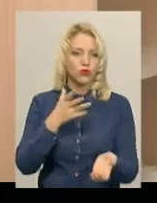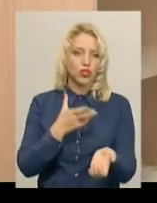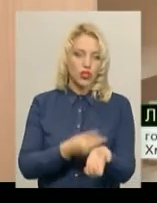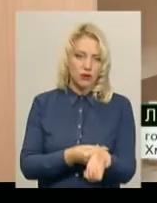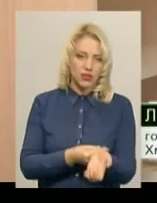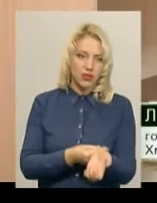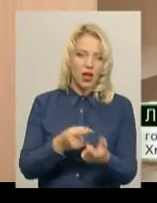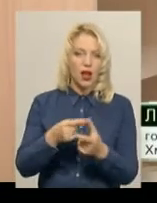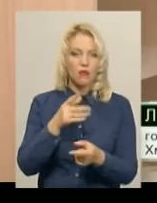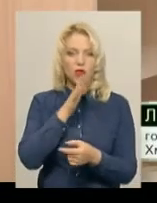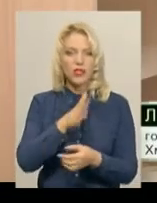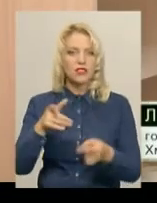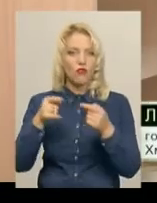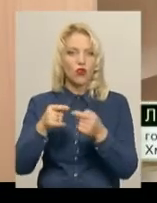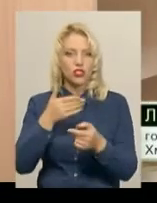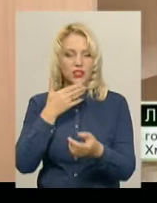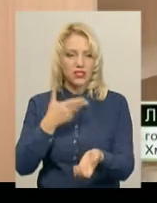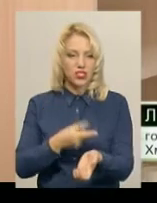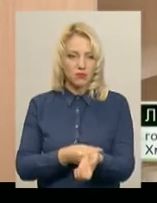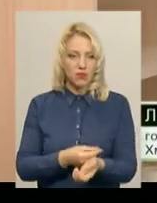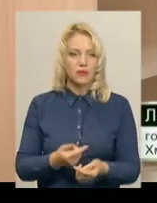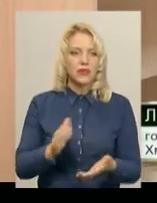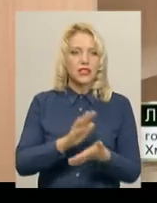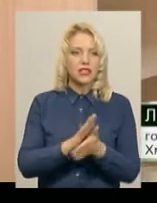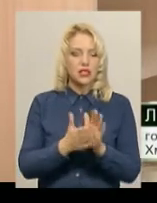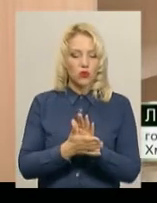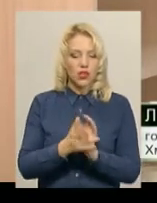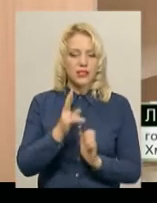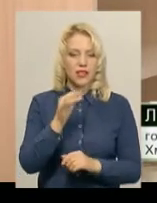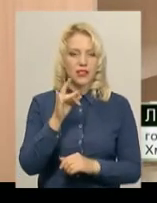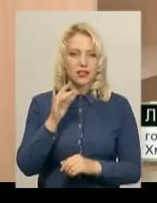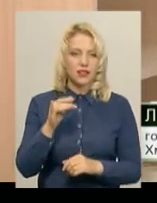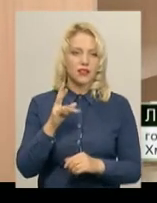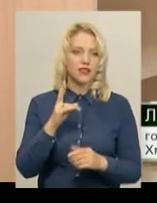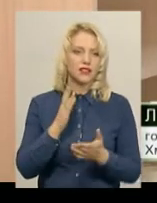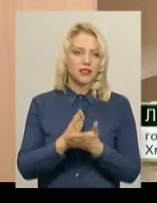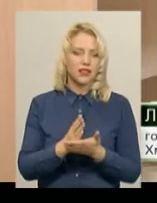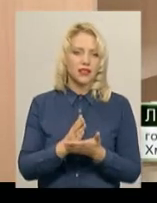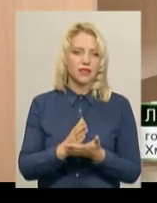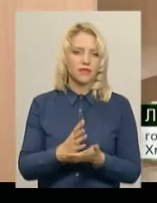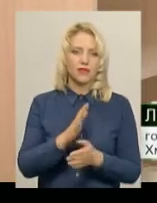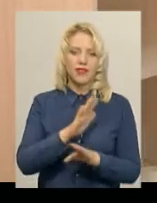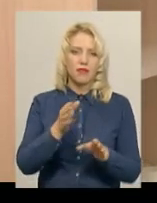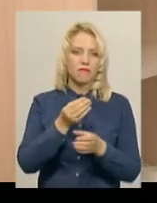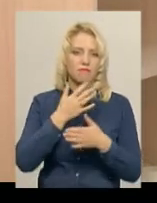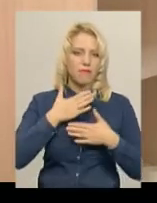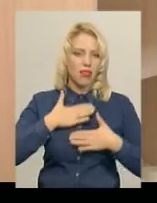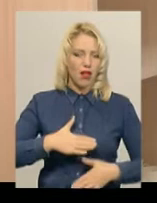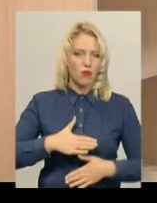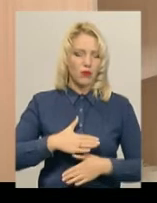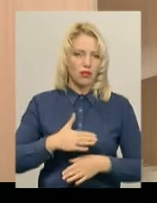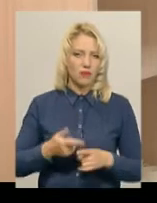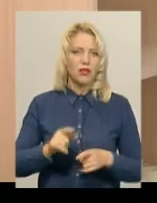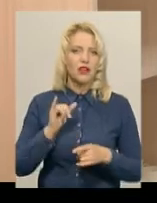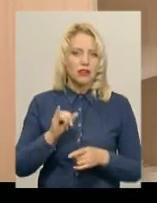Ситуація по інфекційній захворювання, зокрема по кіру, у нас є досить неблагоприємна. Тому